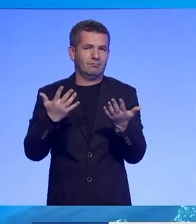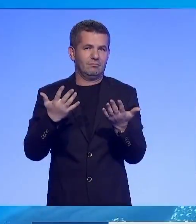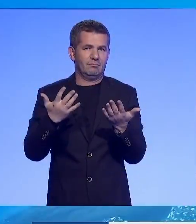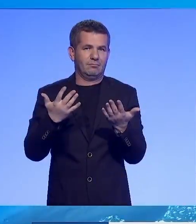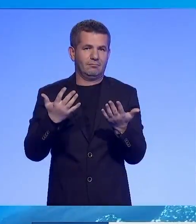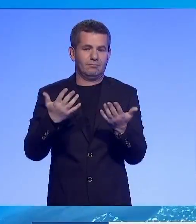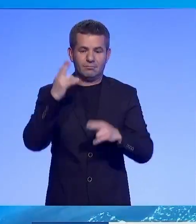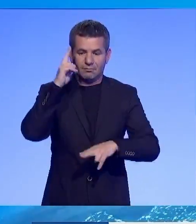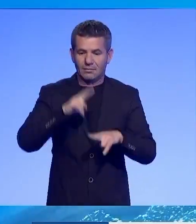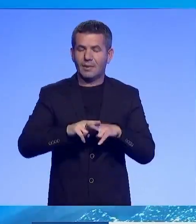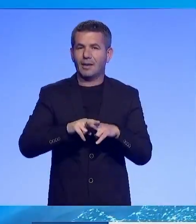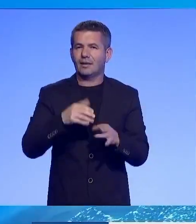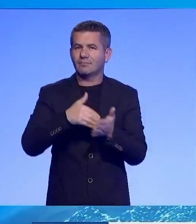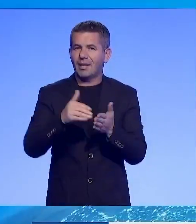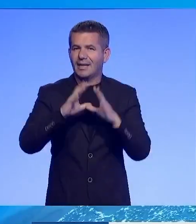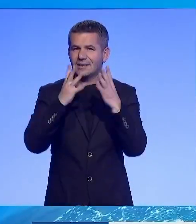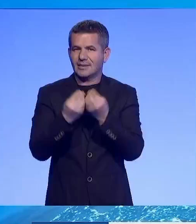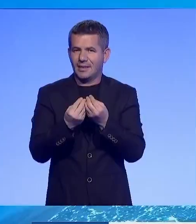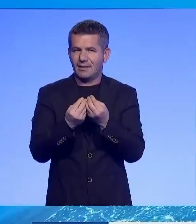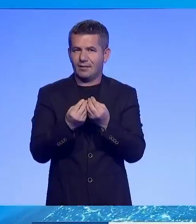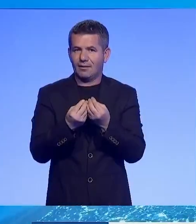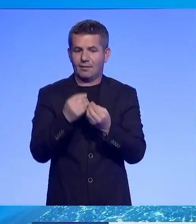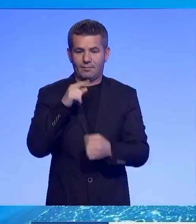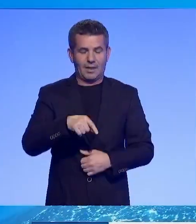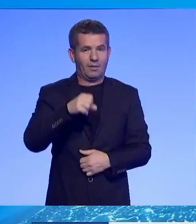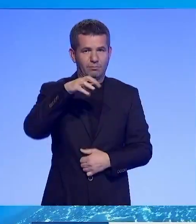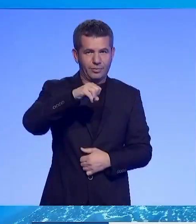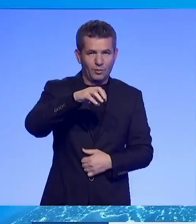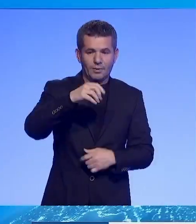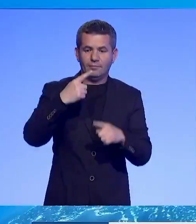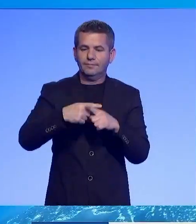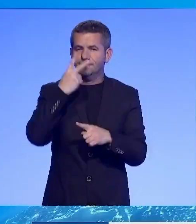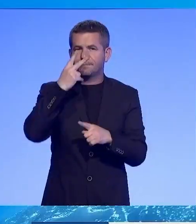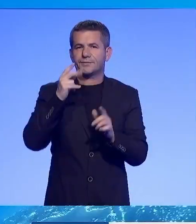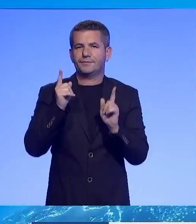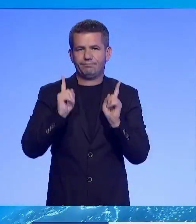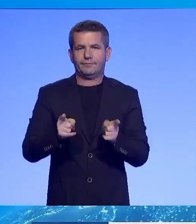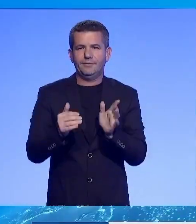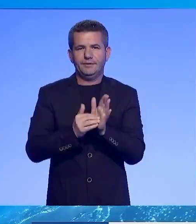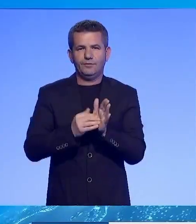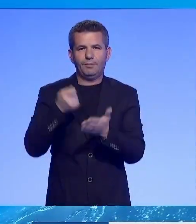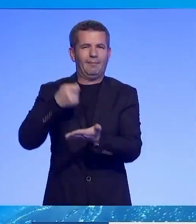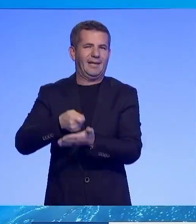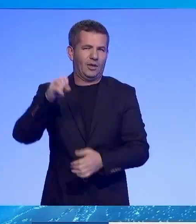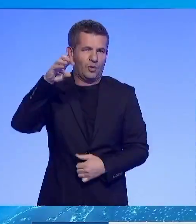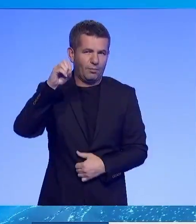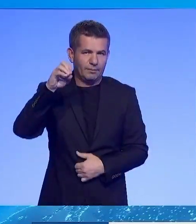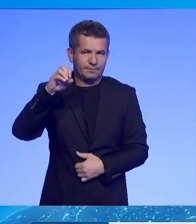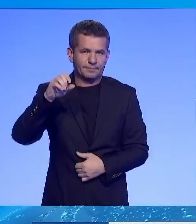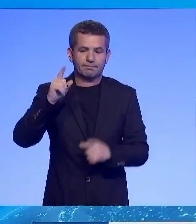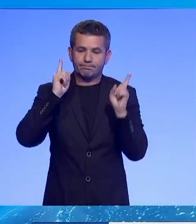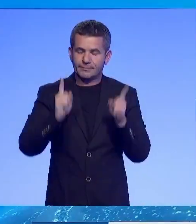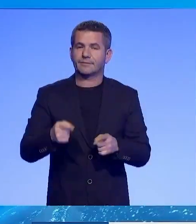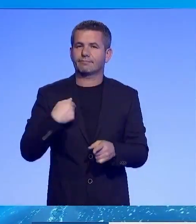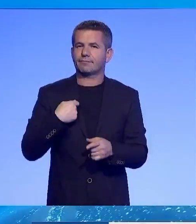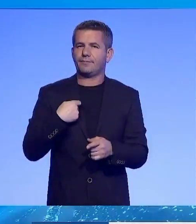aprovun bilansi vjetor, ku përfshinë edhe gjenerimi edhe konsumit, ka linë nevoja për import. Do mësë dëshmërësht në një të